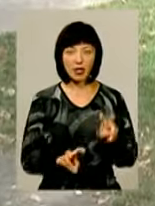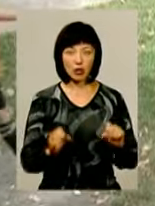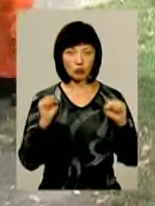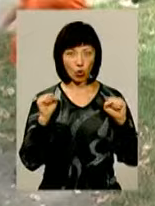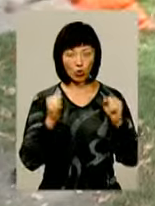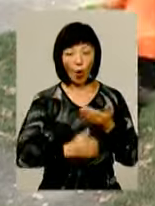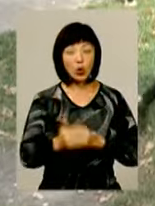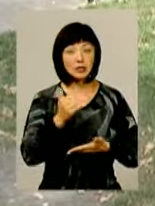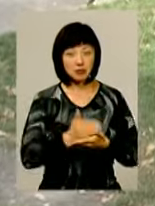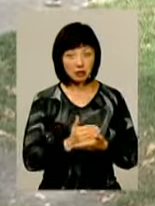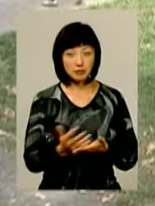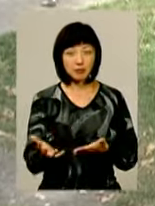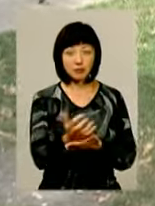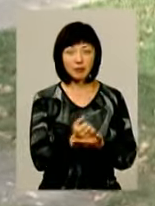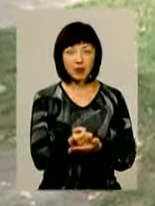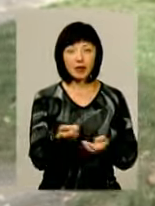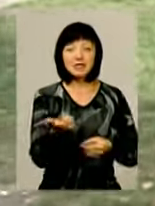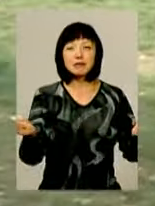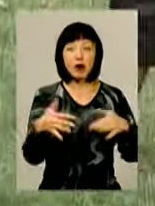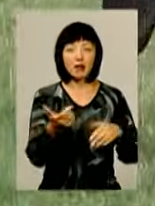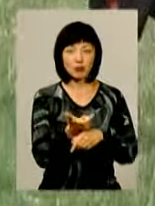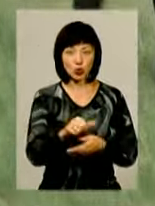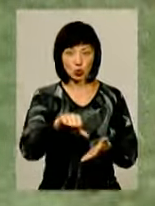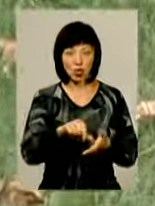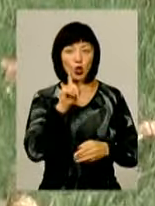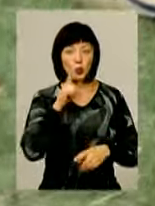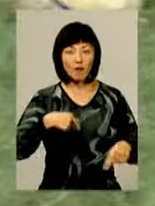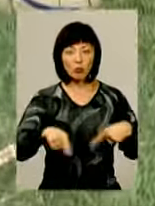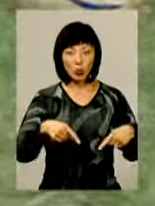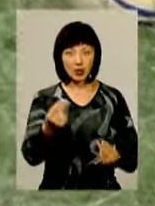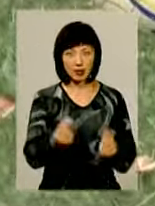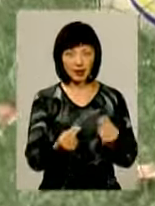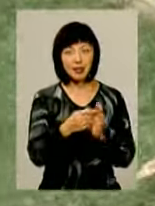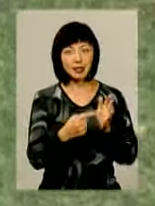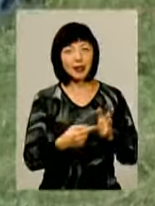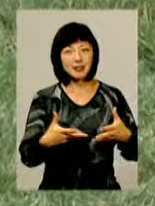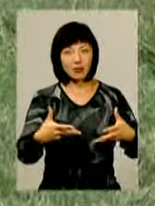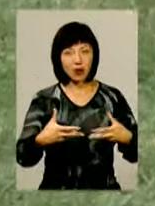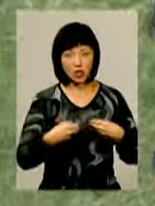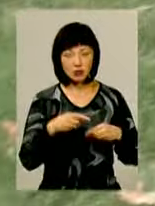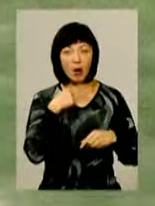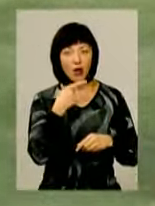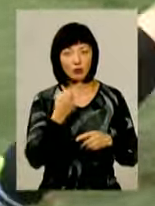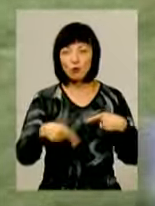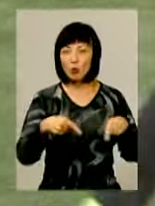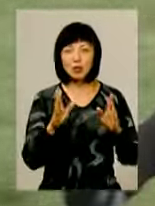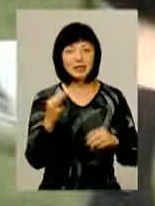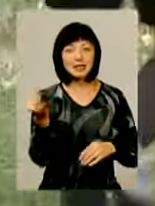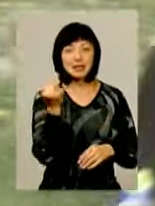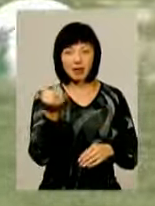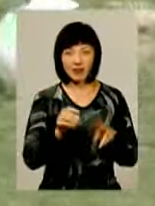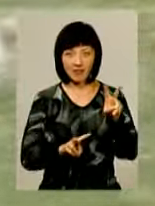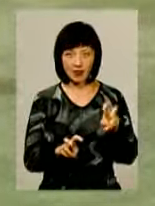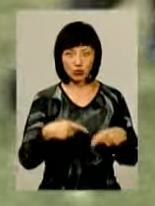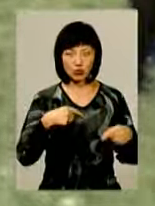спорту. Останні, до слова, зібрали найбільше учасників. Юніфутболісти після проведеної гри діляться враженнями. Кажуть, футбол – це не лише найцікавіший вид